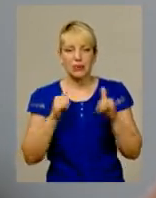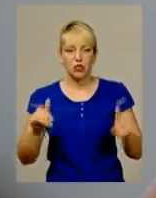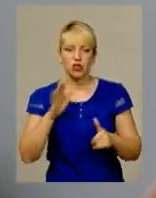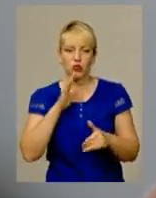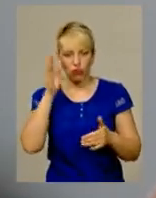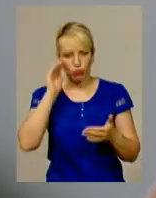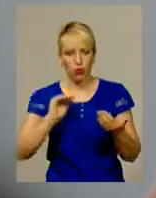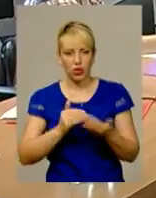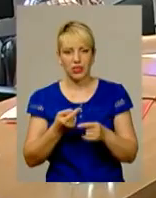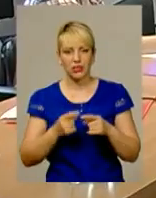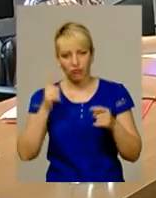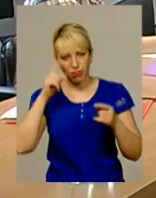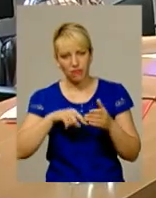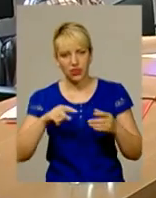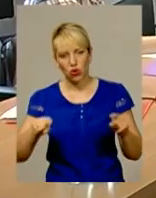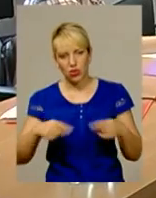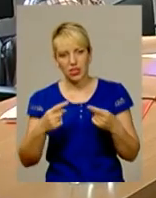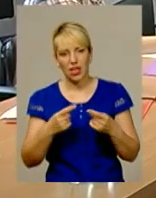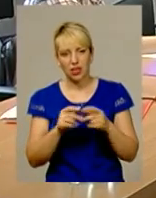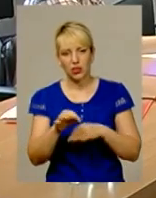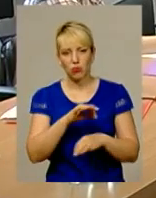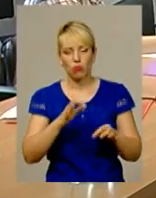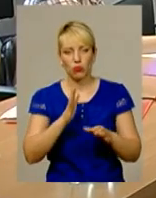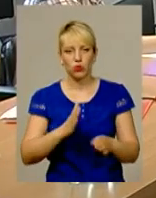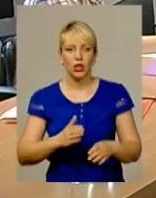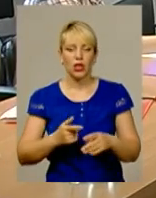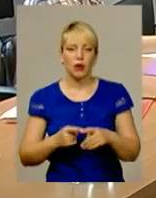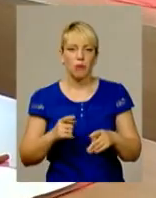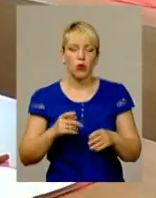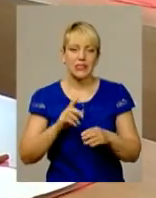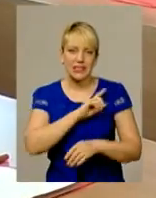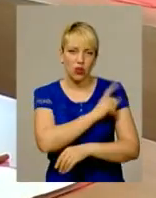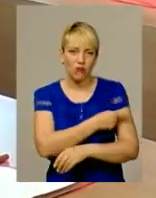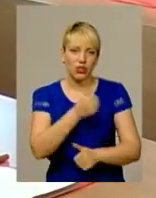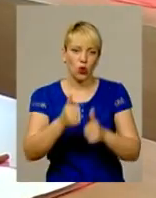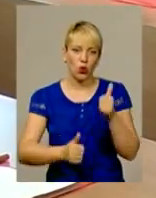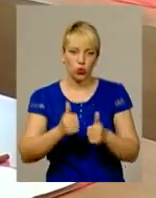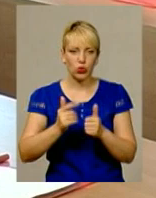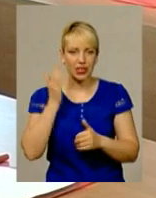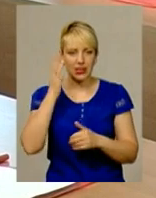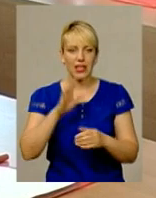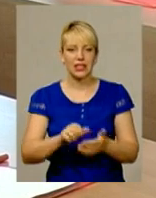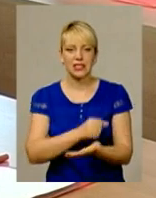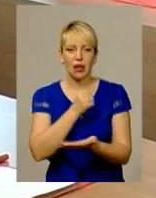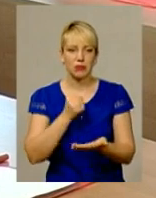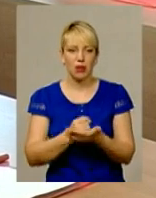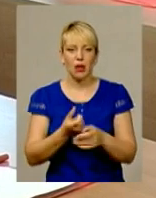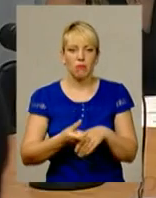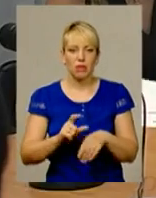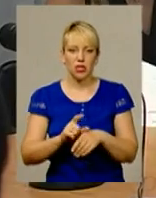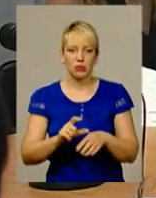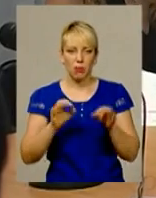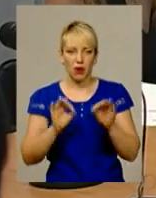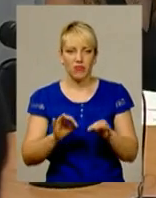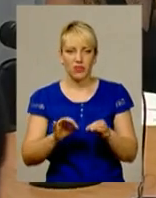впевнені організатори проєкту, сприятиме посиленню конкуренції ідей, що в свою чергу забезпечить ухвалення більш виважених рішень,